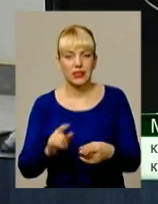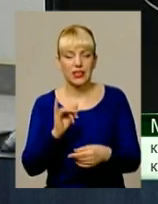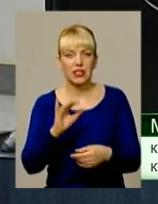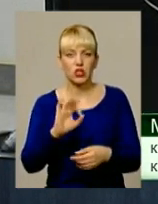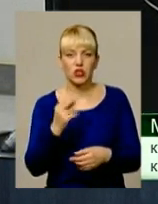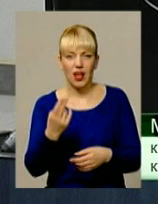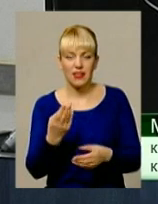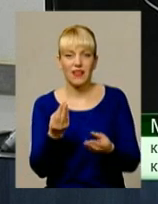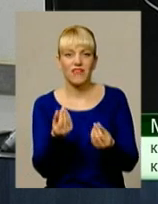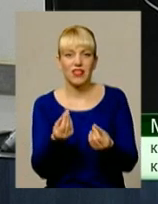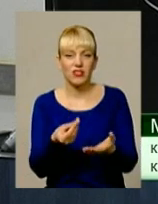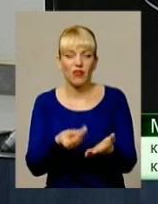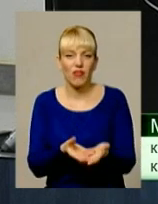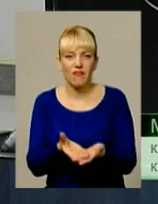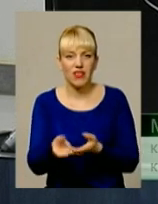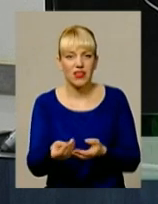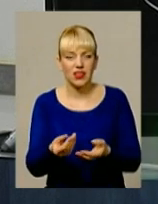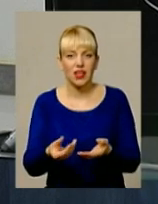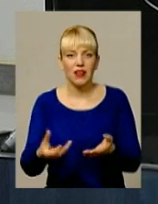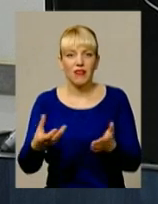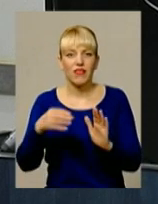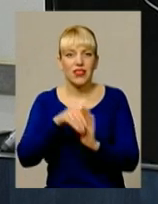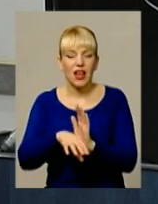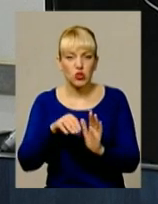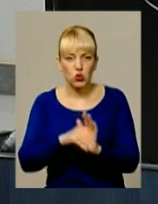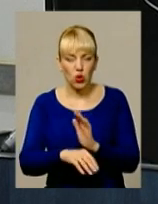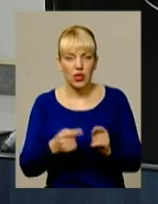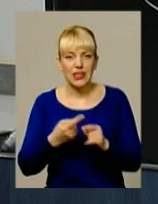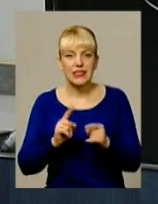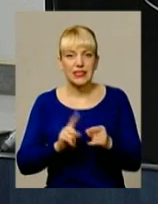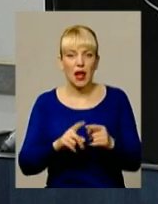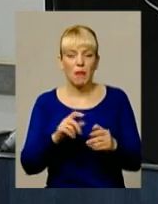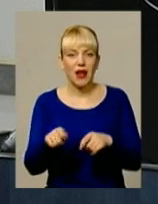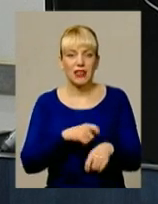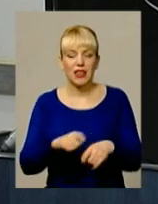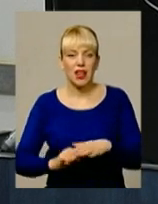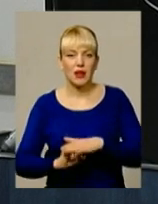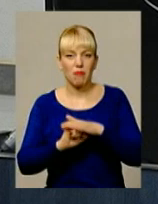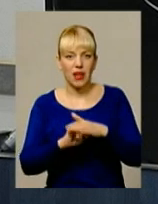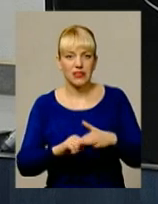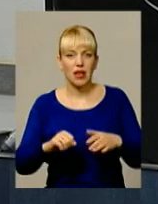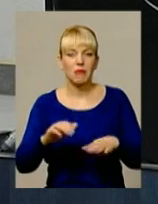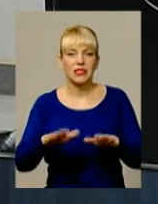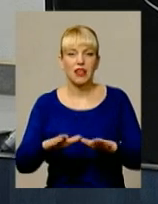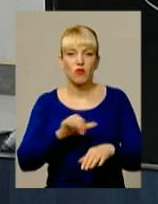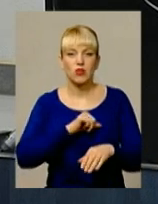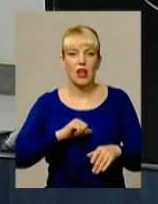для громади. Комунальне майно – це матеріальна база місцевого самоврядування.